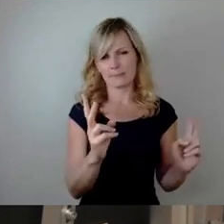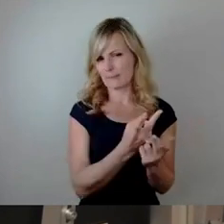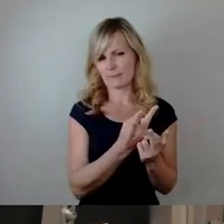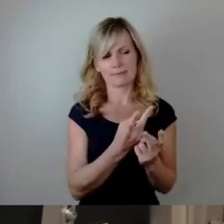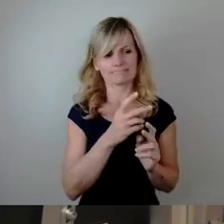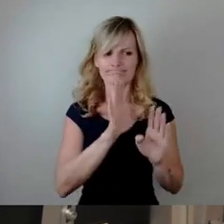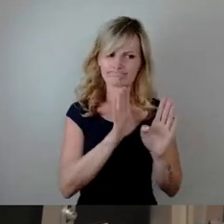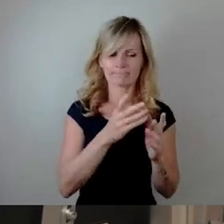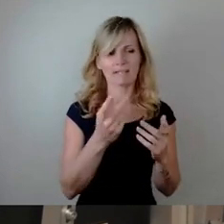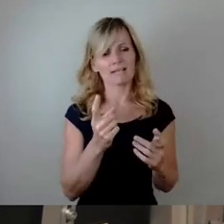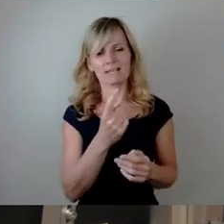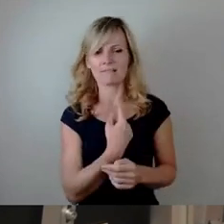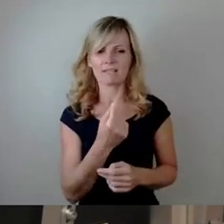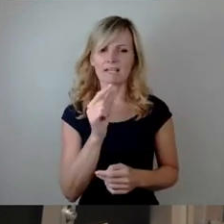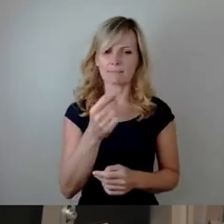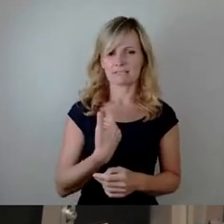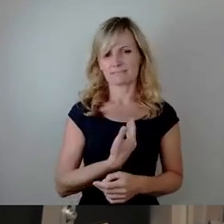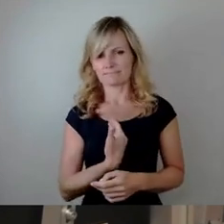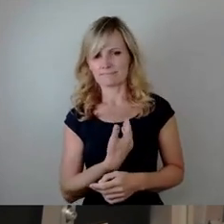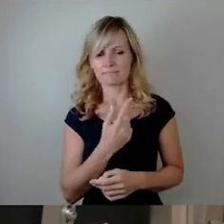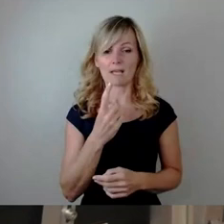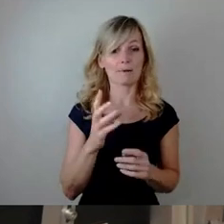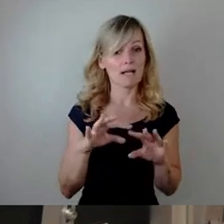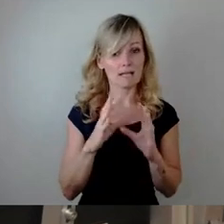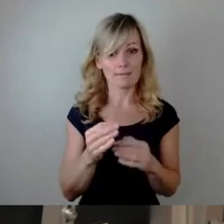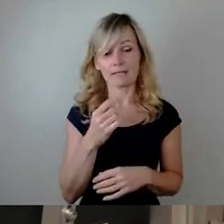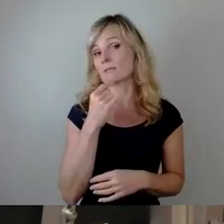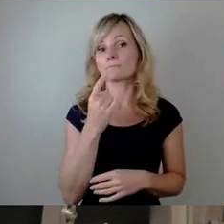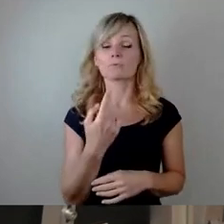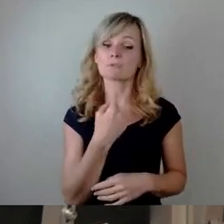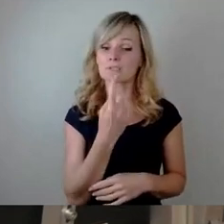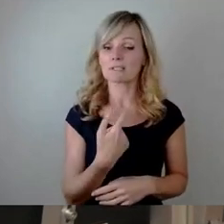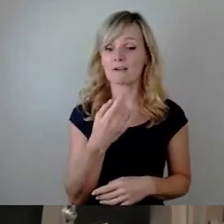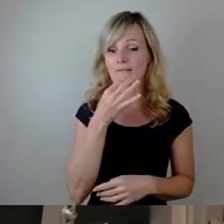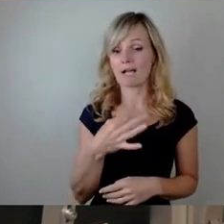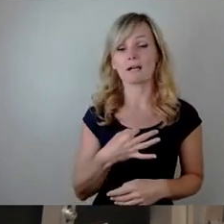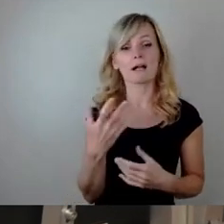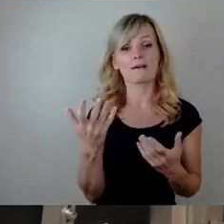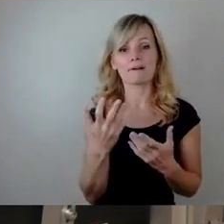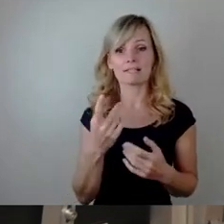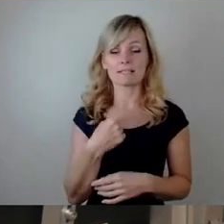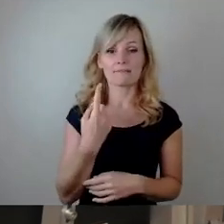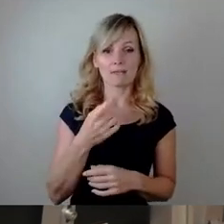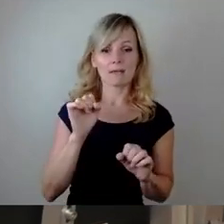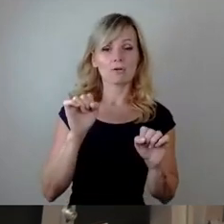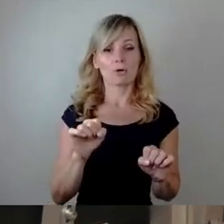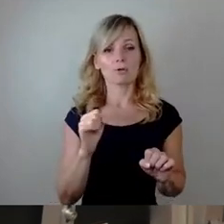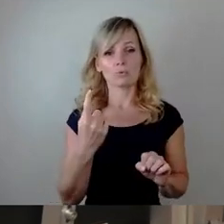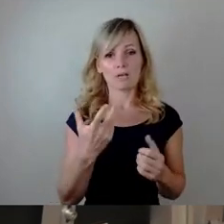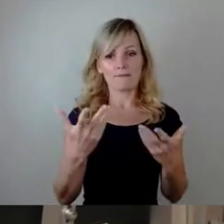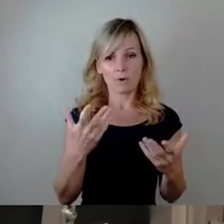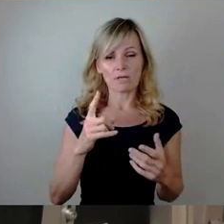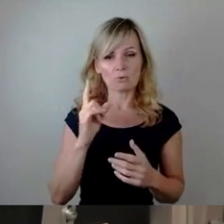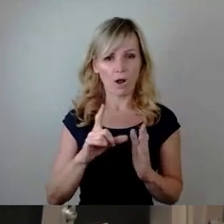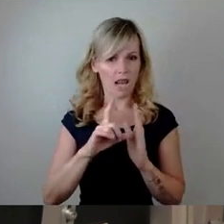hinhergerissen. Aber im Wesentlichen, wie gesagt, ich wiederhole es nochmal, müssen wir uns alle die Frage stellen, was können und wollen wir uns hier noch leisten?